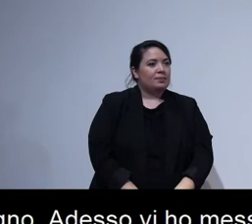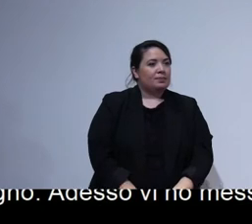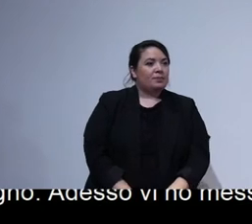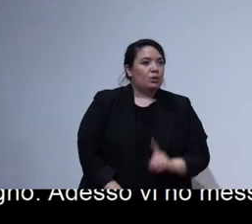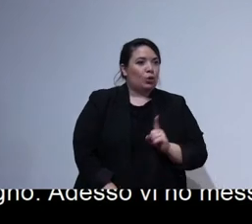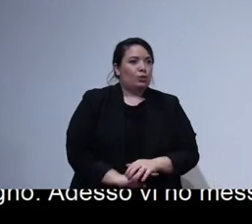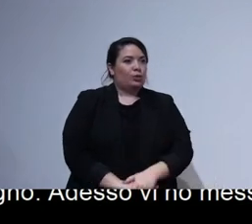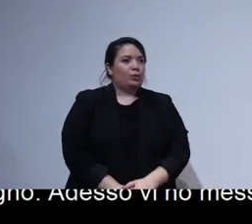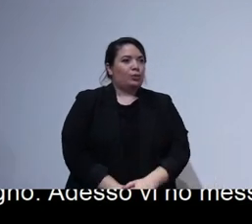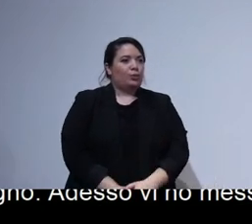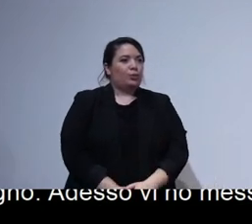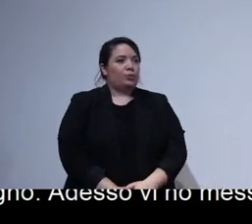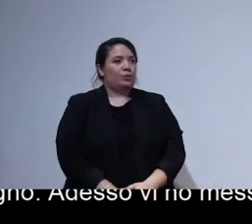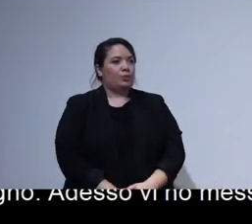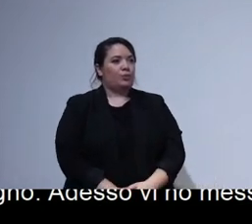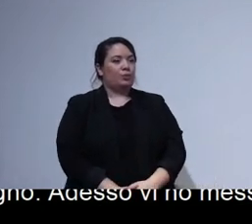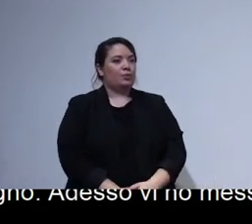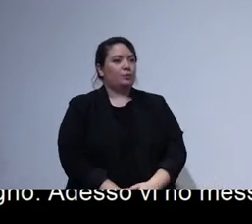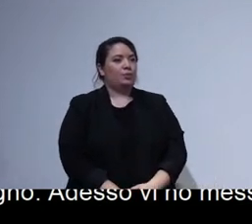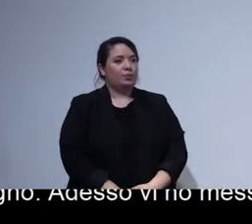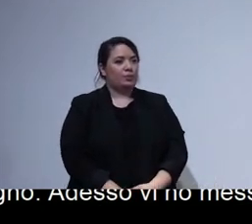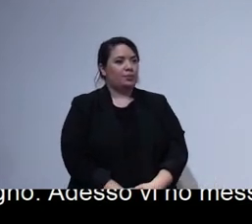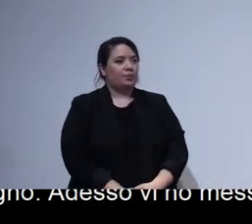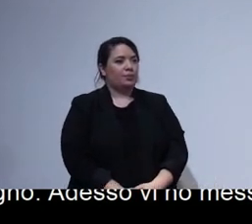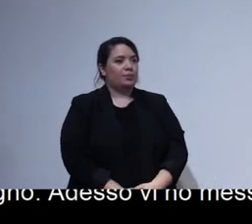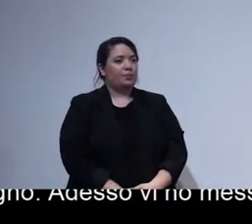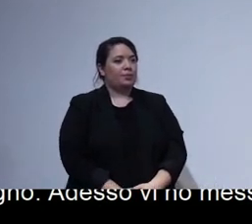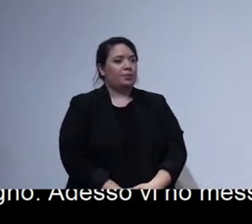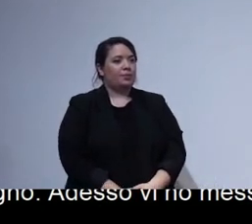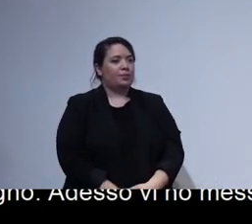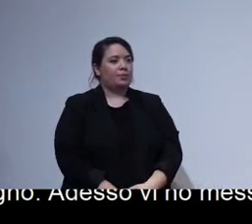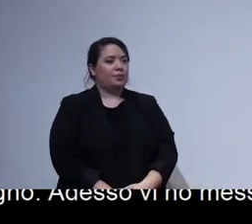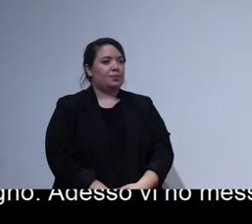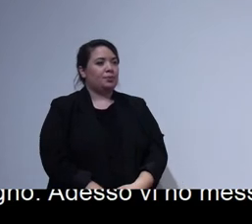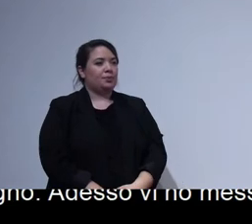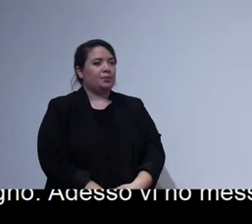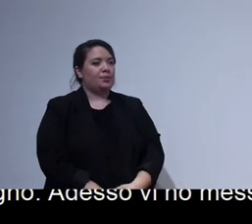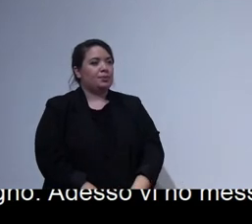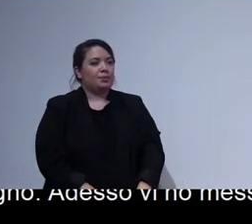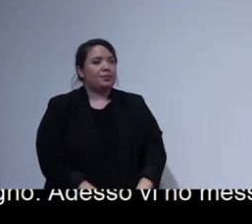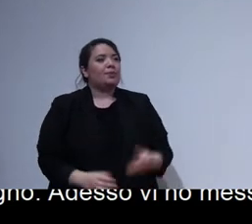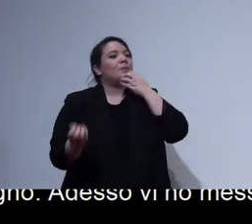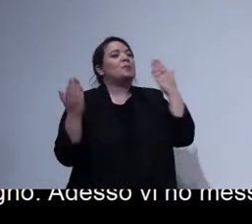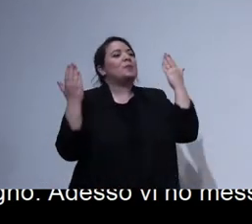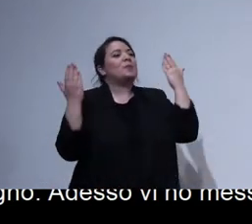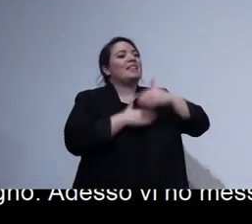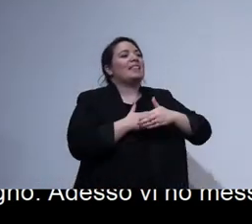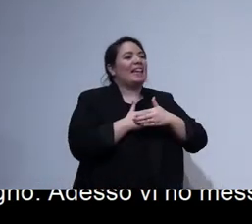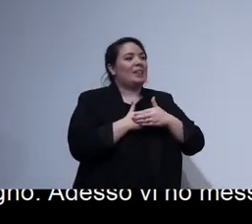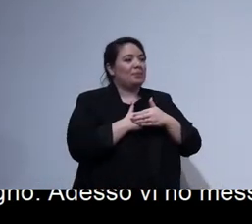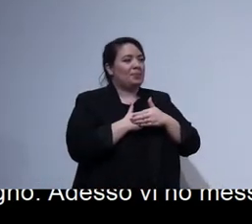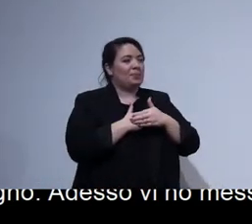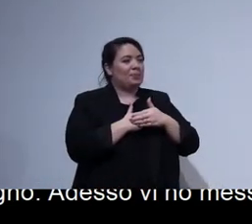adesso arriva il microfono grazie buonasera mi sa che